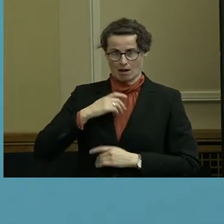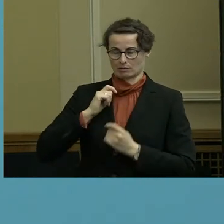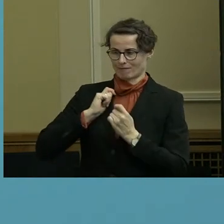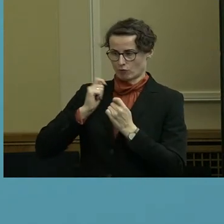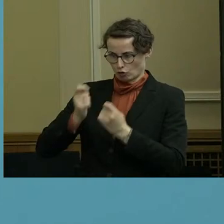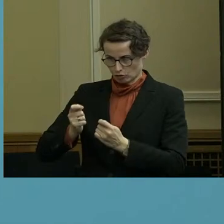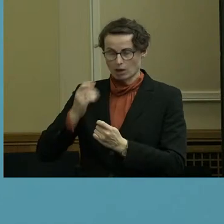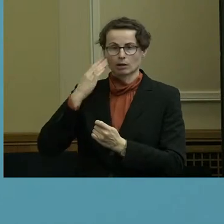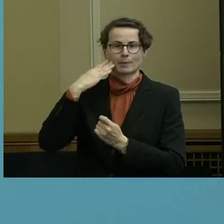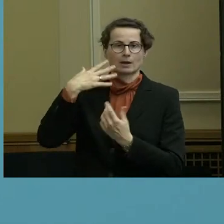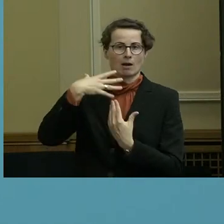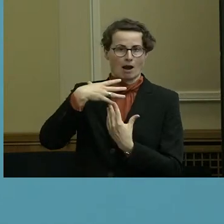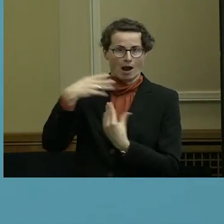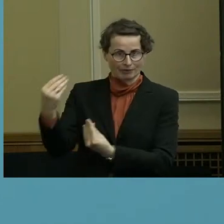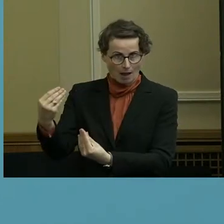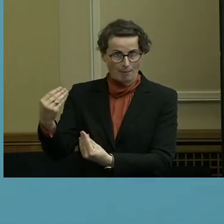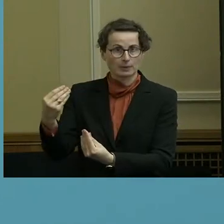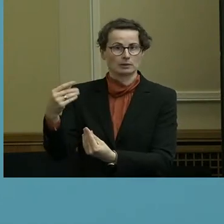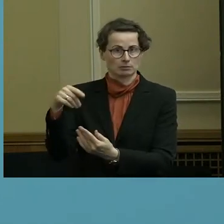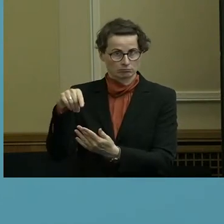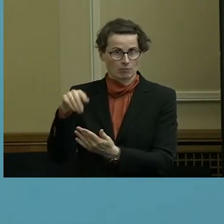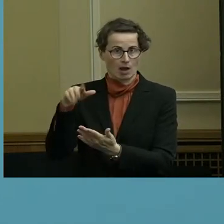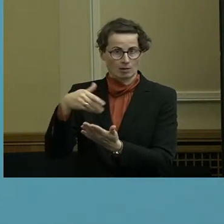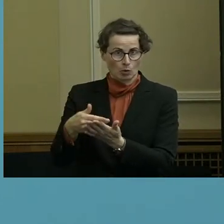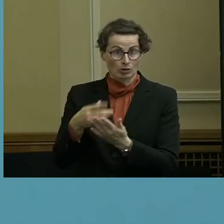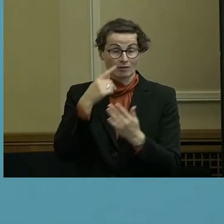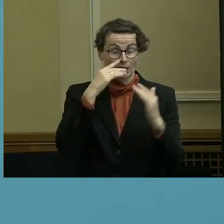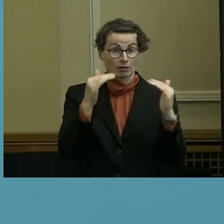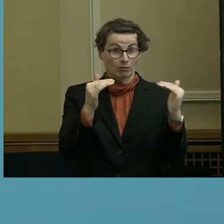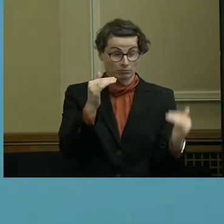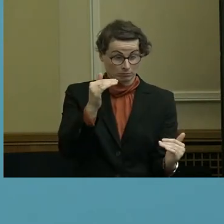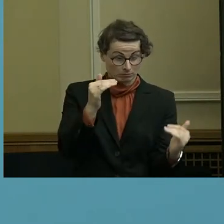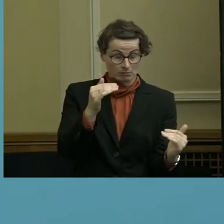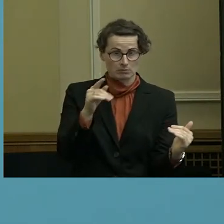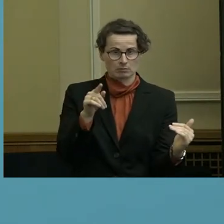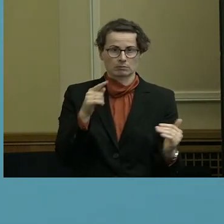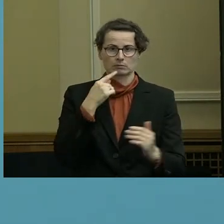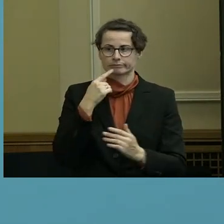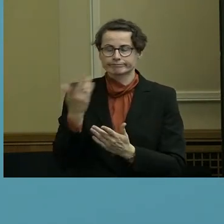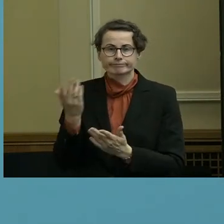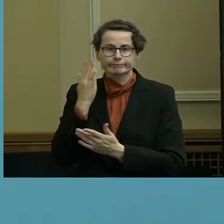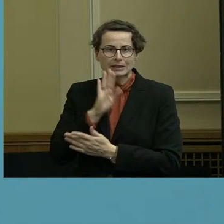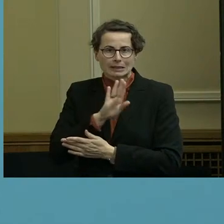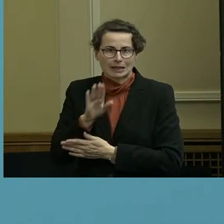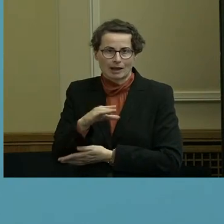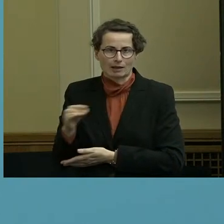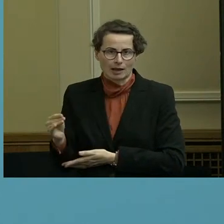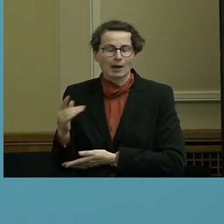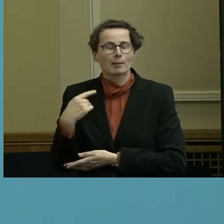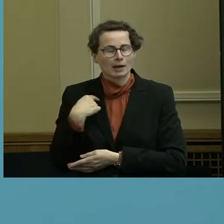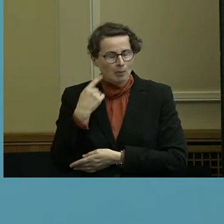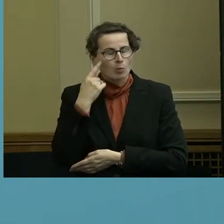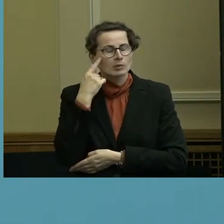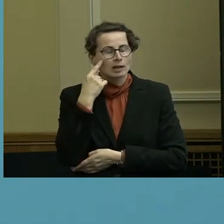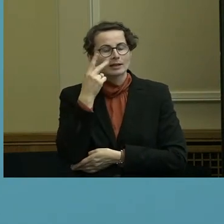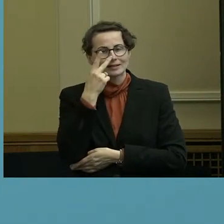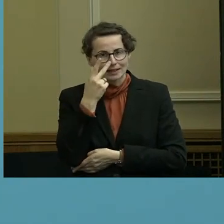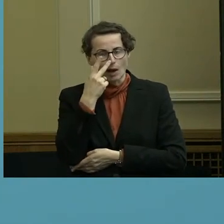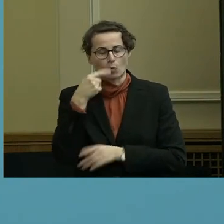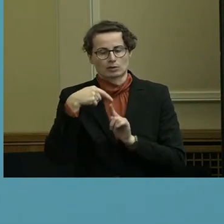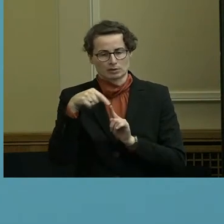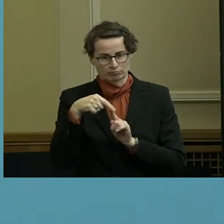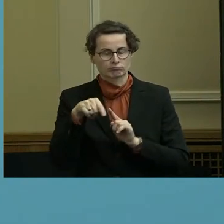Annahme des Angebots oder eben halt nicht. Aber es spricht vieles dafür, dass es zu einer Annahme des Angebots kommt,